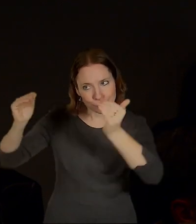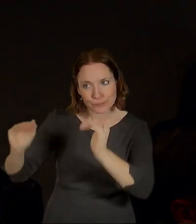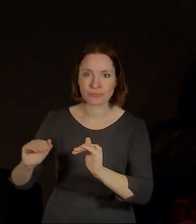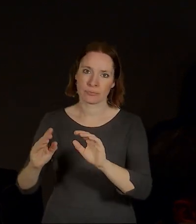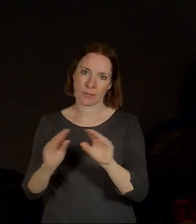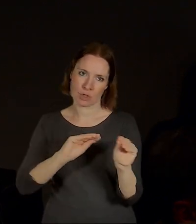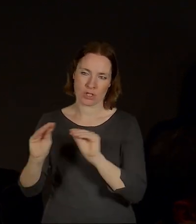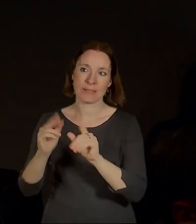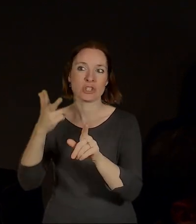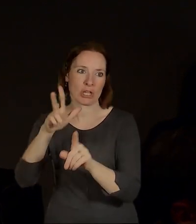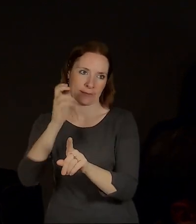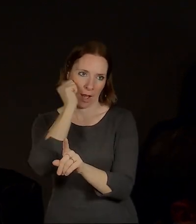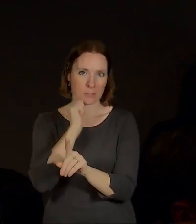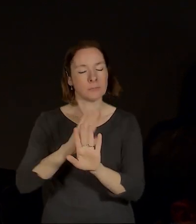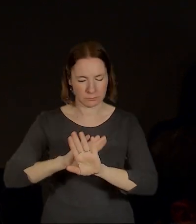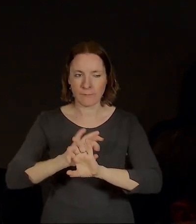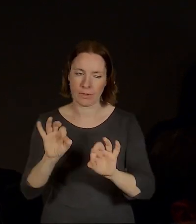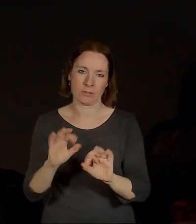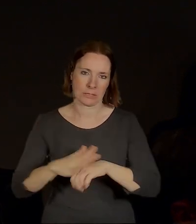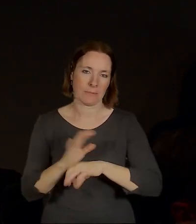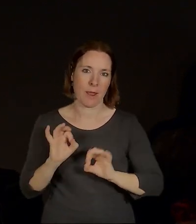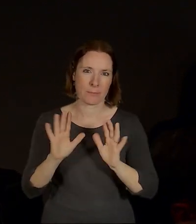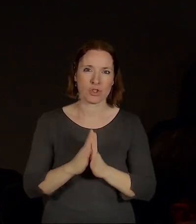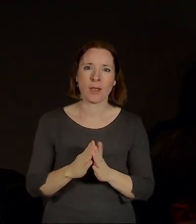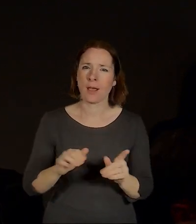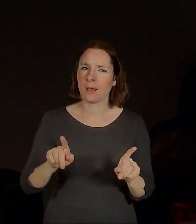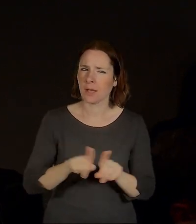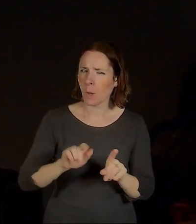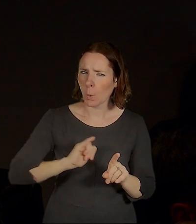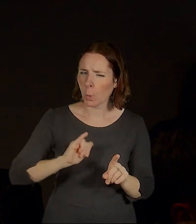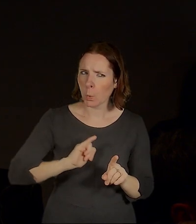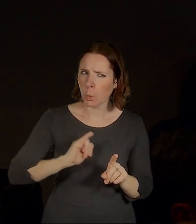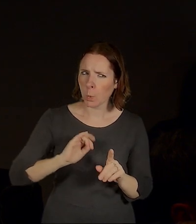Ale co mě tady ještě bere, je přesun toho nádraží